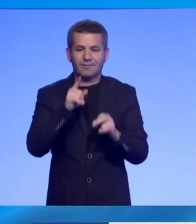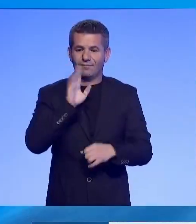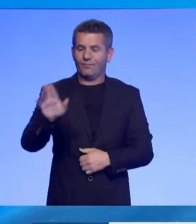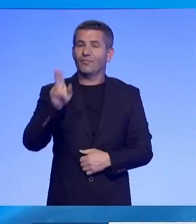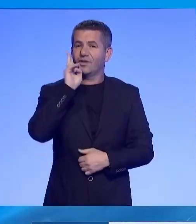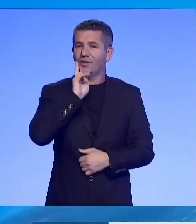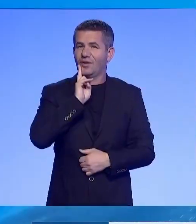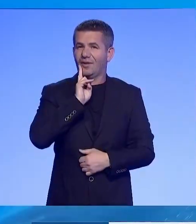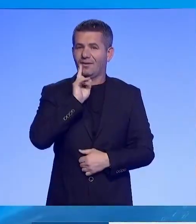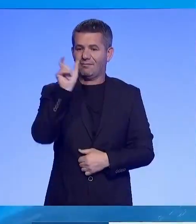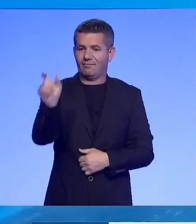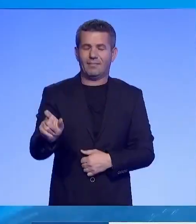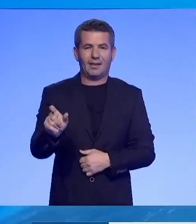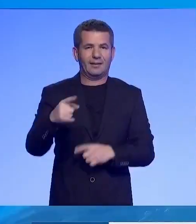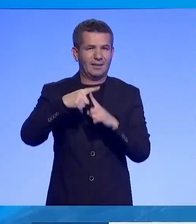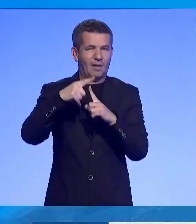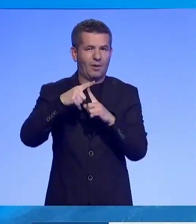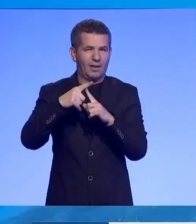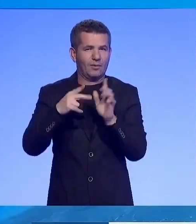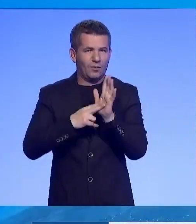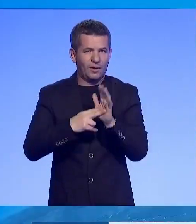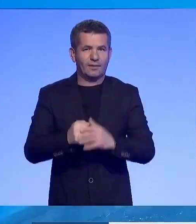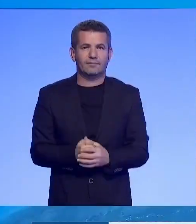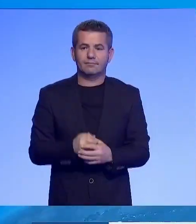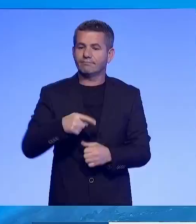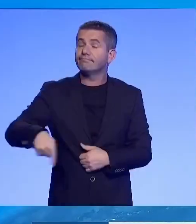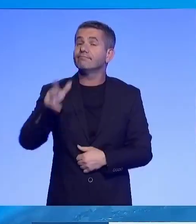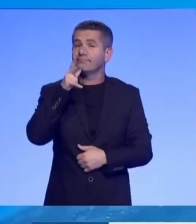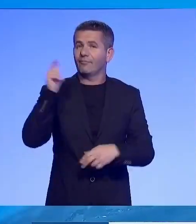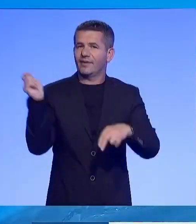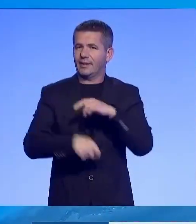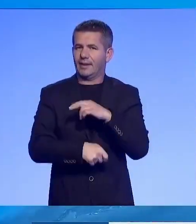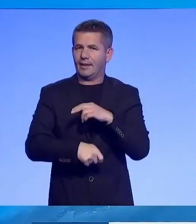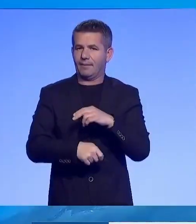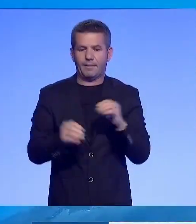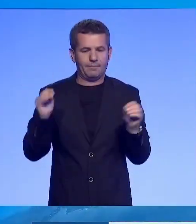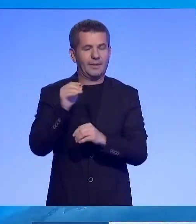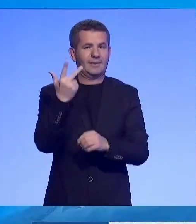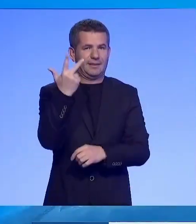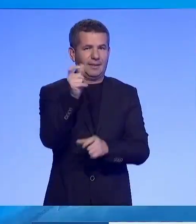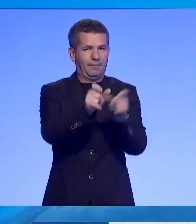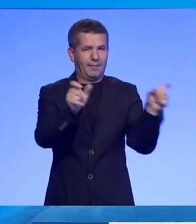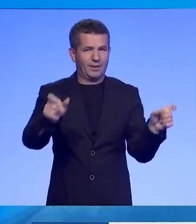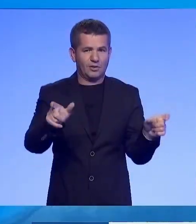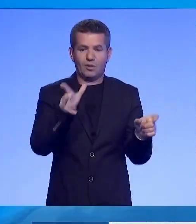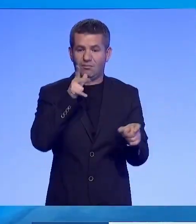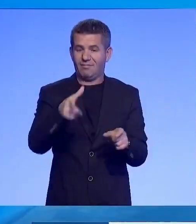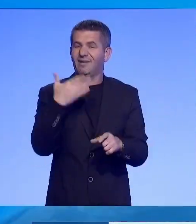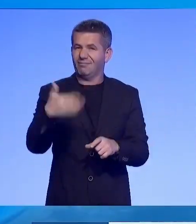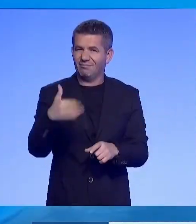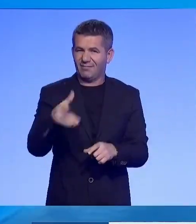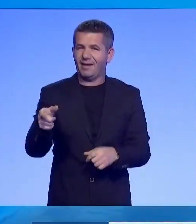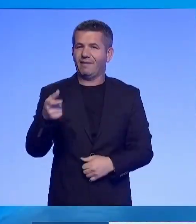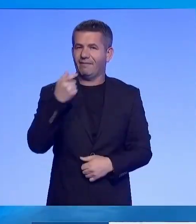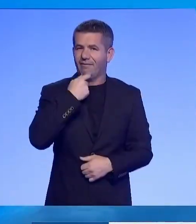dëshmori të kombit të audjantë Nura. Nga aty u kërkua dëni maksimal për tri infermjere të përfshira në rahjen e të